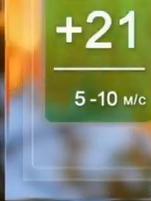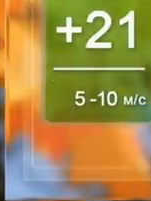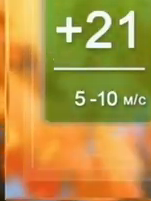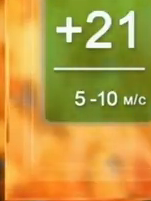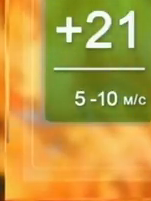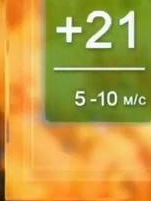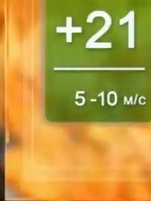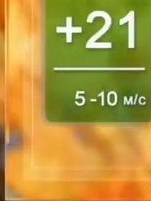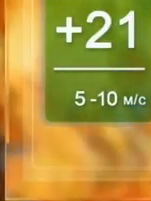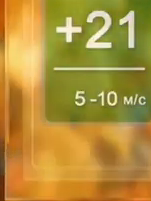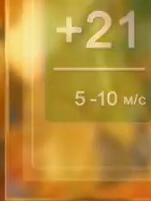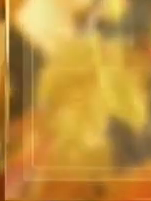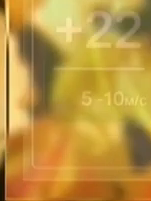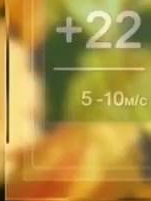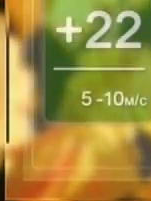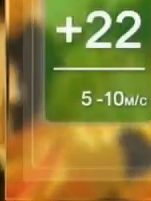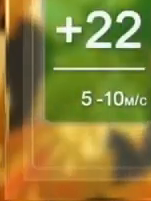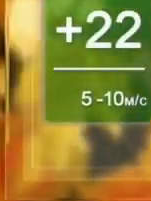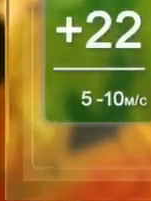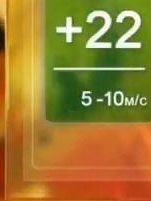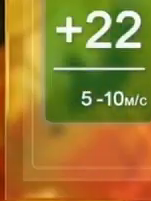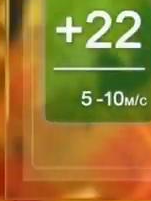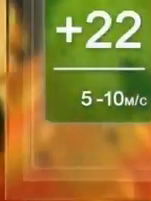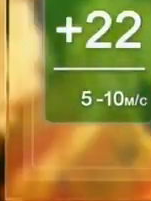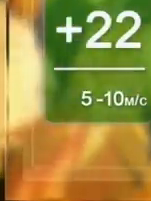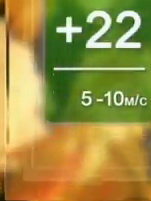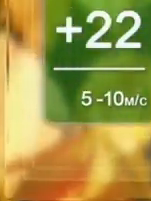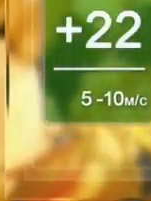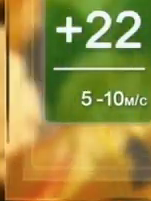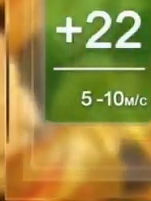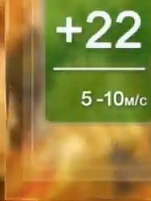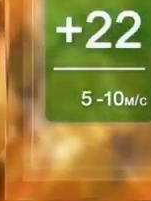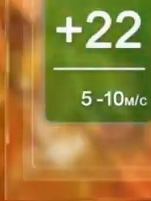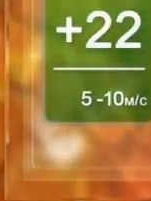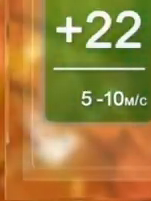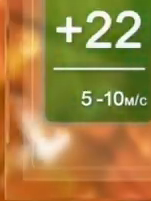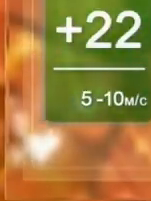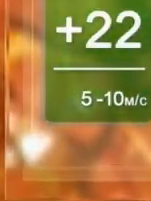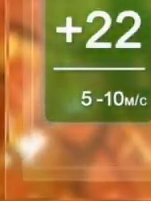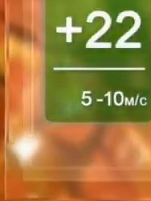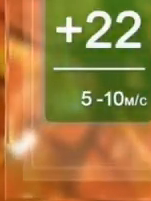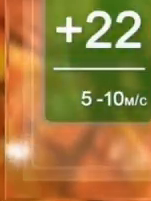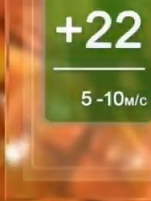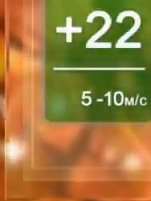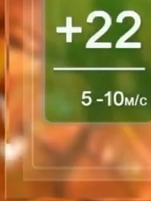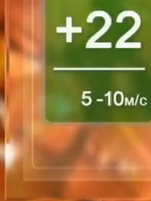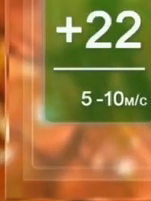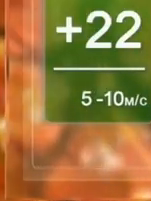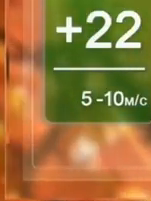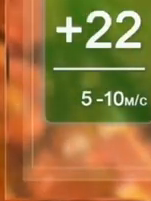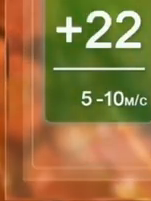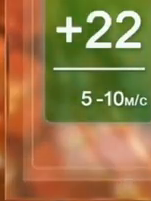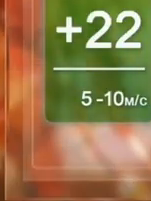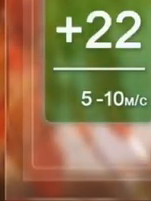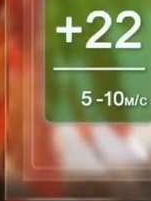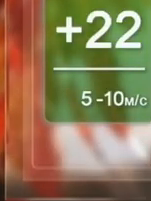-26 тепла. У Хмельницькому вночі стовщики термометрів покажуть 10-12 градусів з позначкою «плюс», вдень – плюс